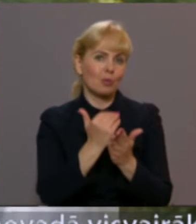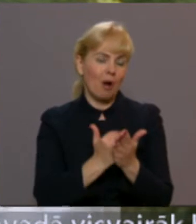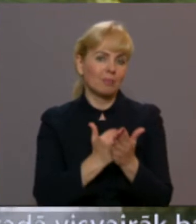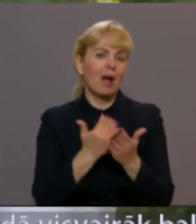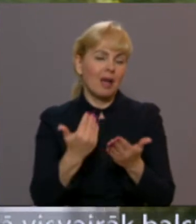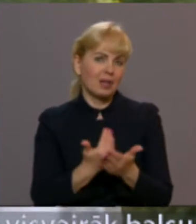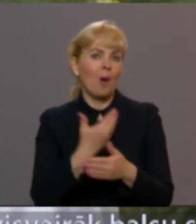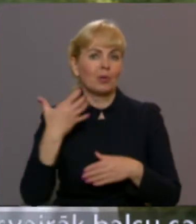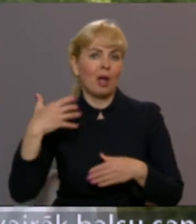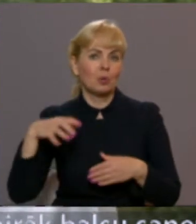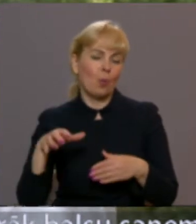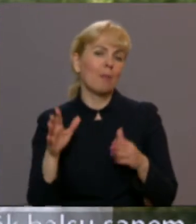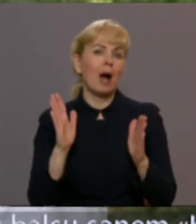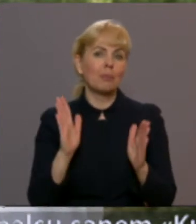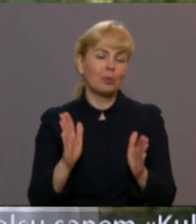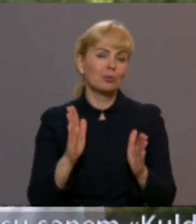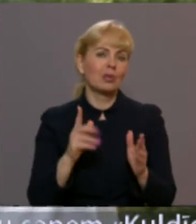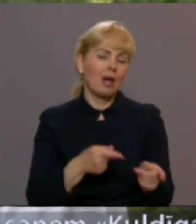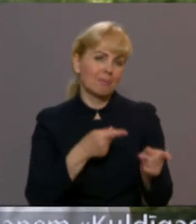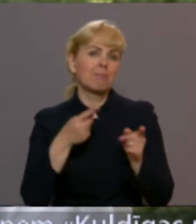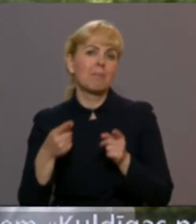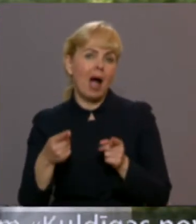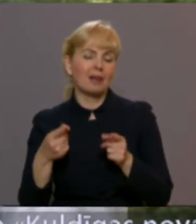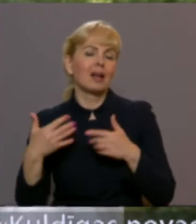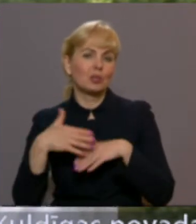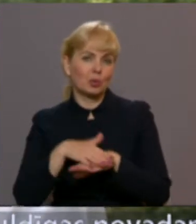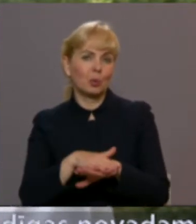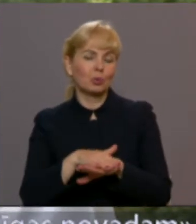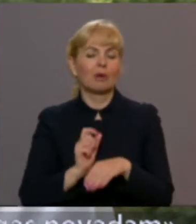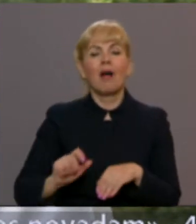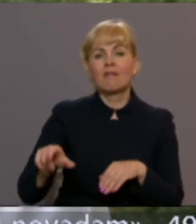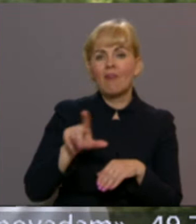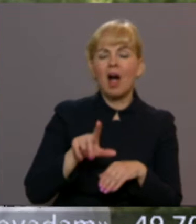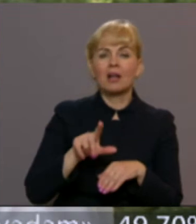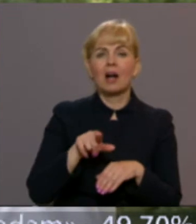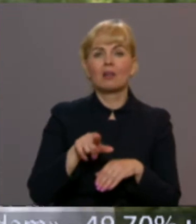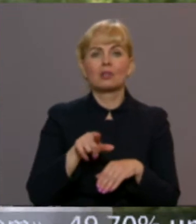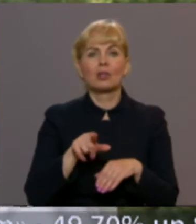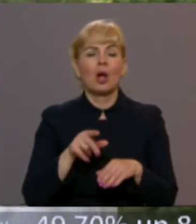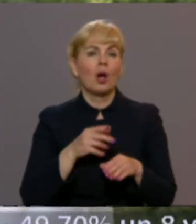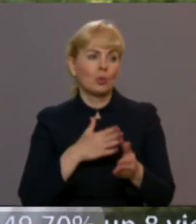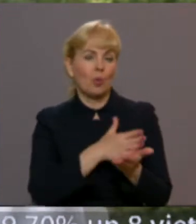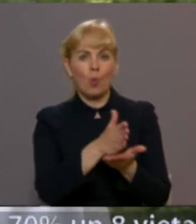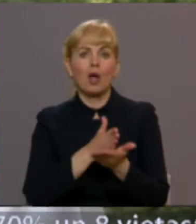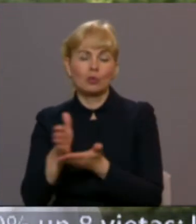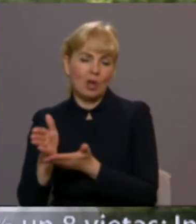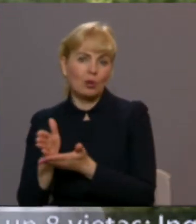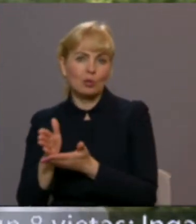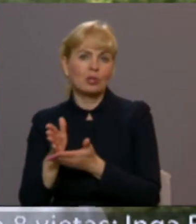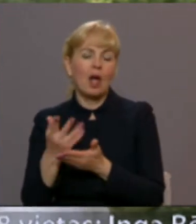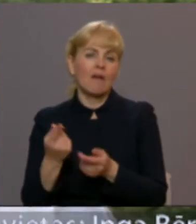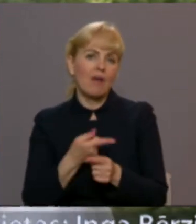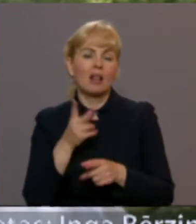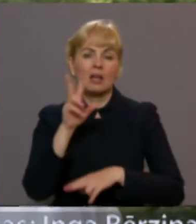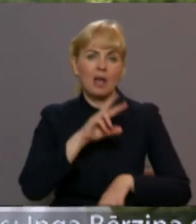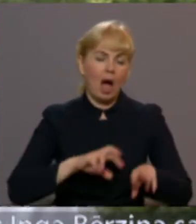domai. Tā, protams, būs pārējais struktūra, jo vairākās nozarēs un segmentos vēl būs jāmeklē